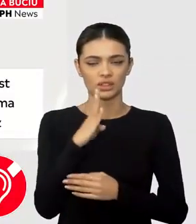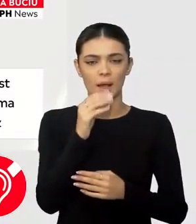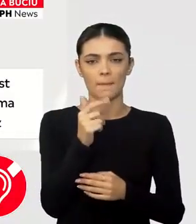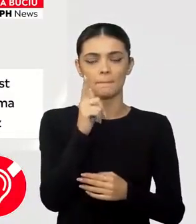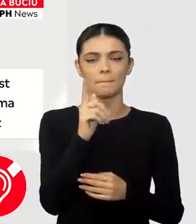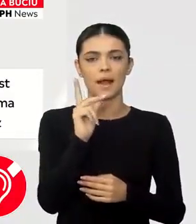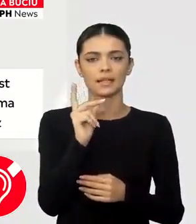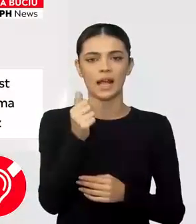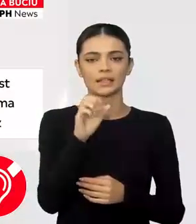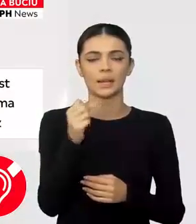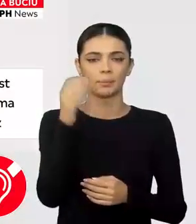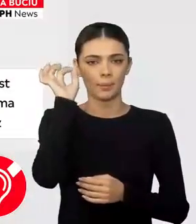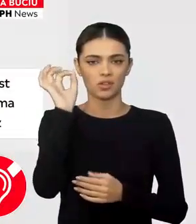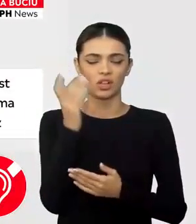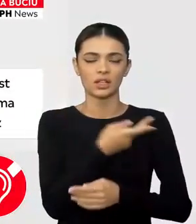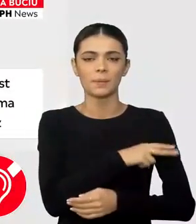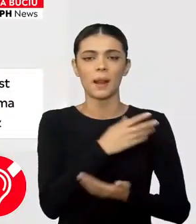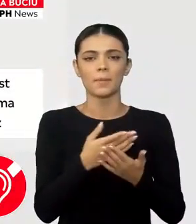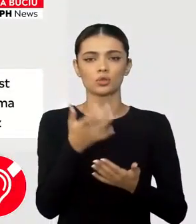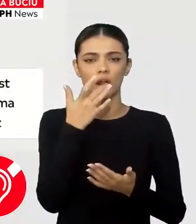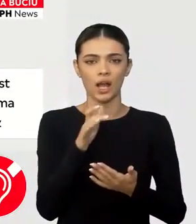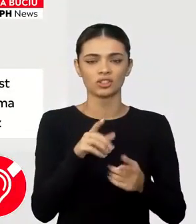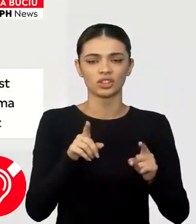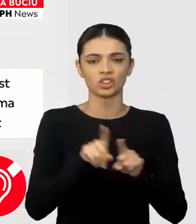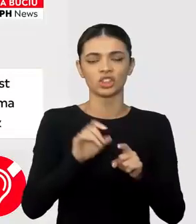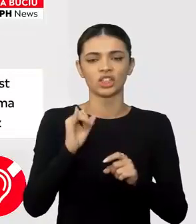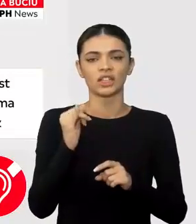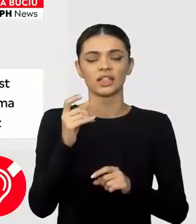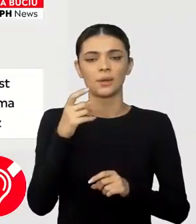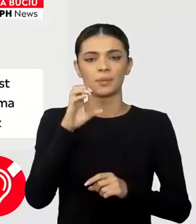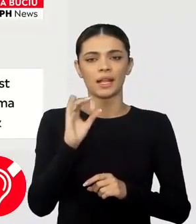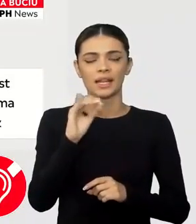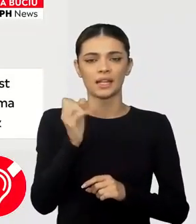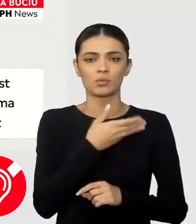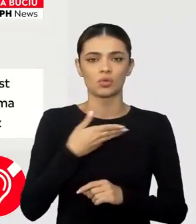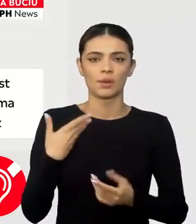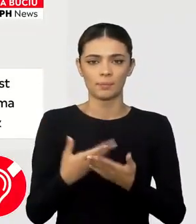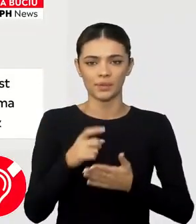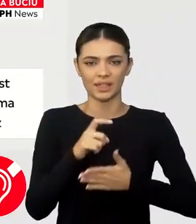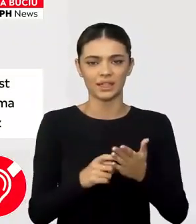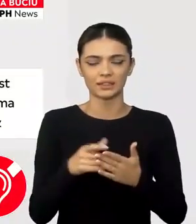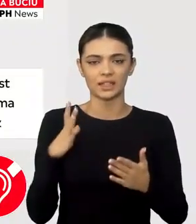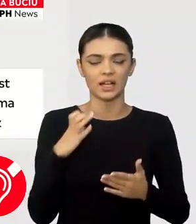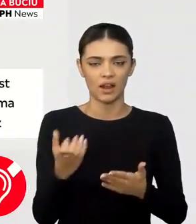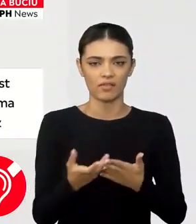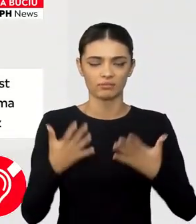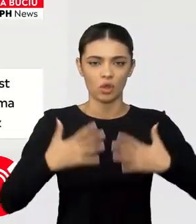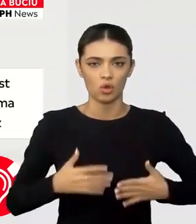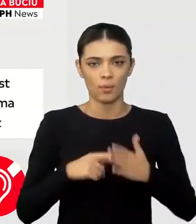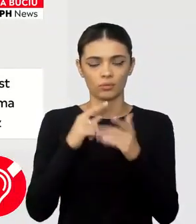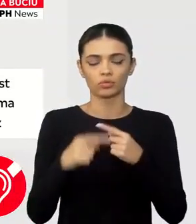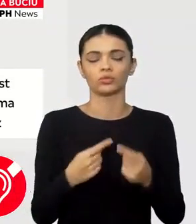Saranțenii din București, repetit la Spitalul Clinii de Urgență București, din cauza rănilor extrem de grave pe care